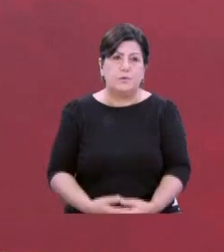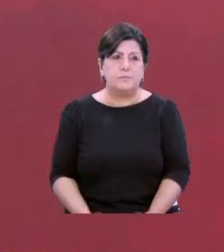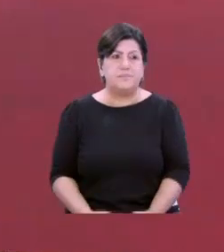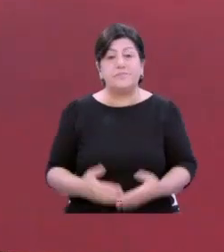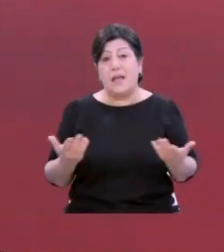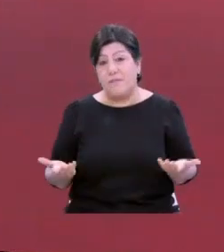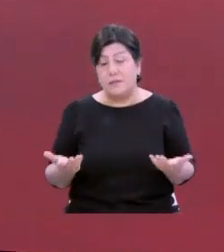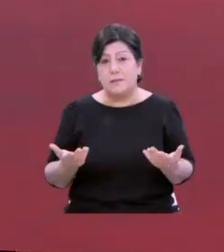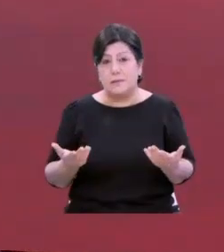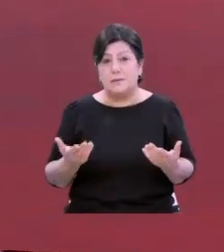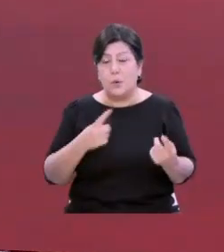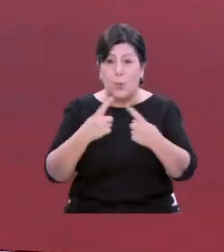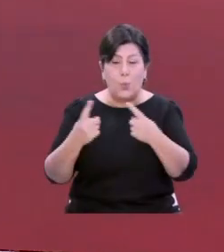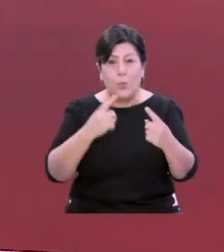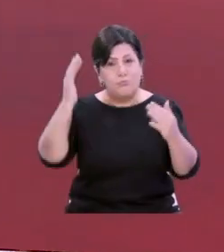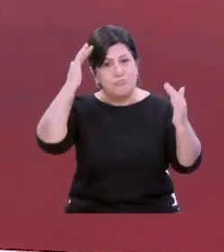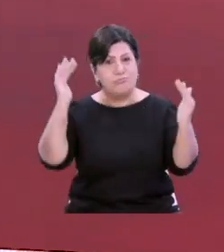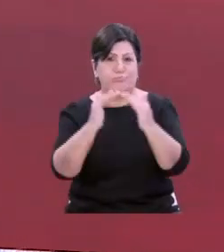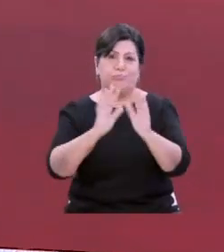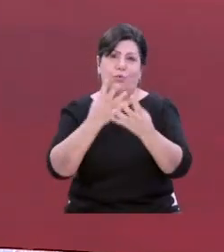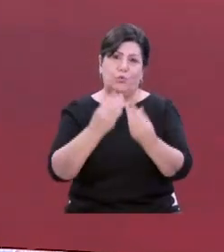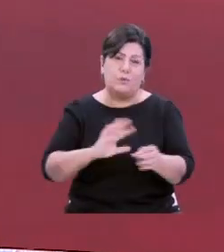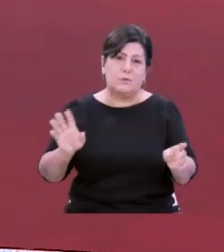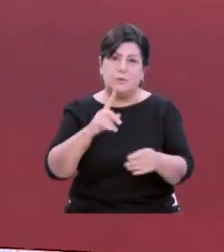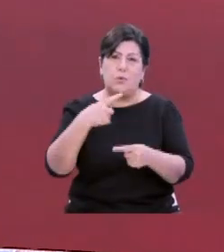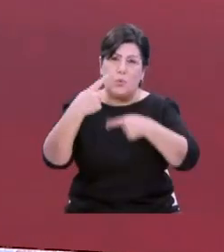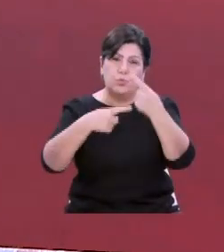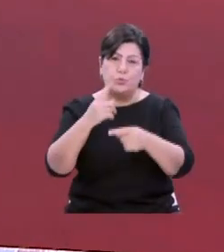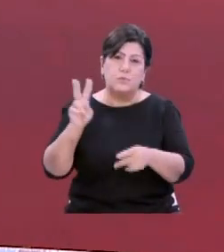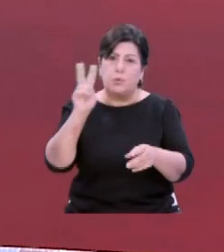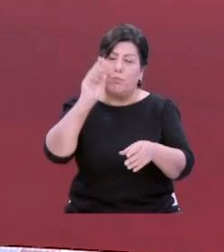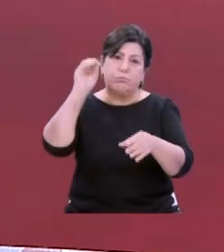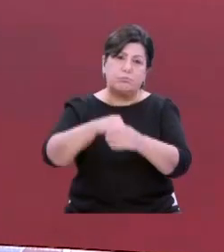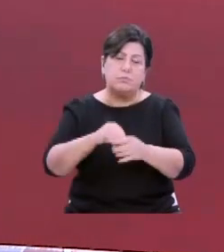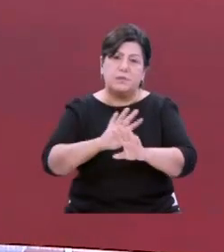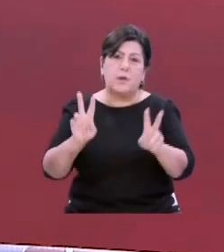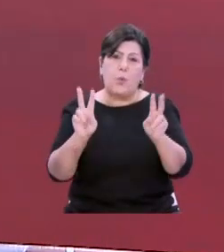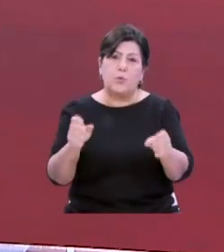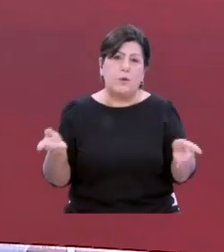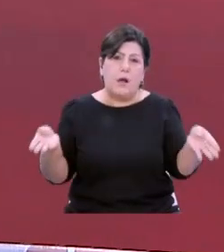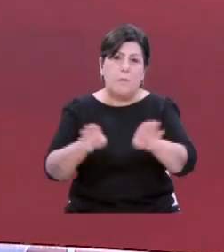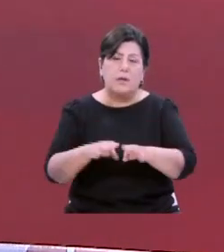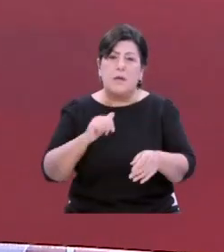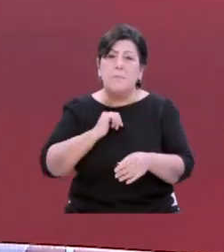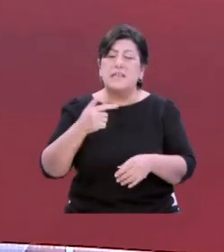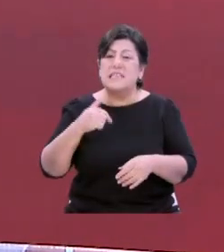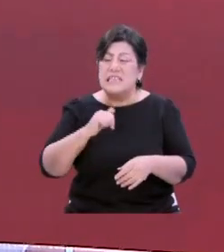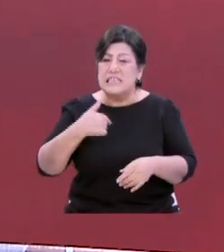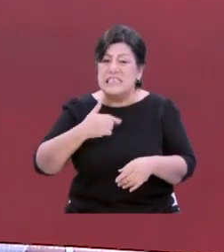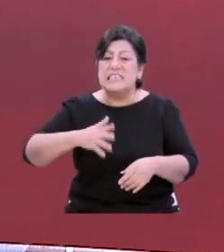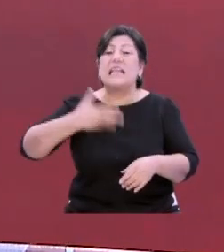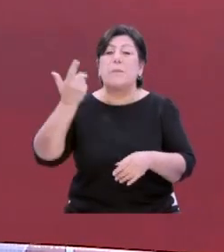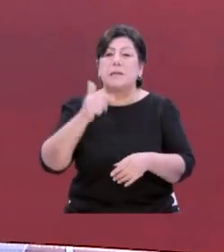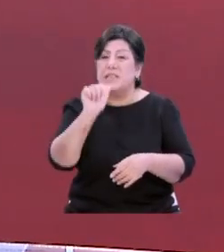Evet, sükunet sağlandı. Akşener dediğin gibi son noktayı koydu. Konu kapandı. Ben istemediğim hiçbir metnin altına